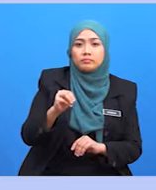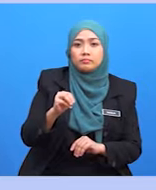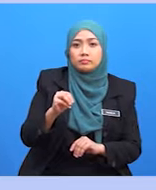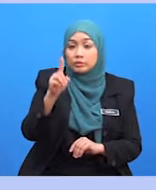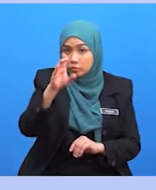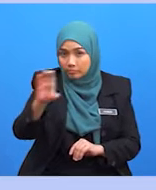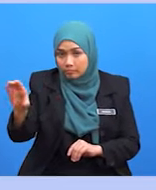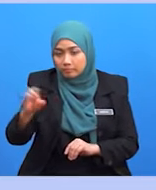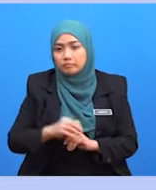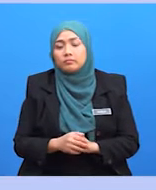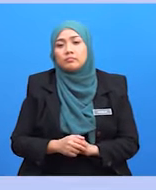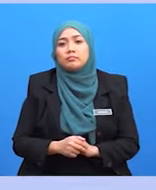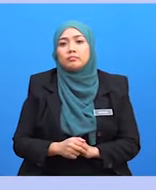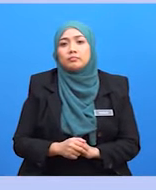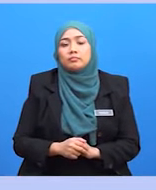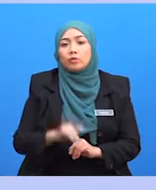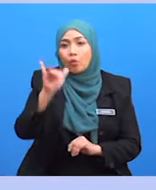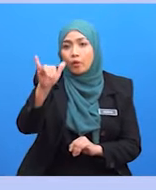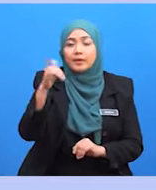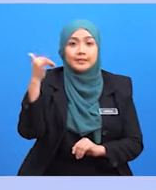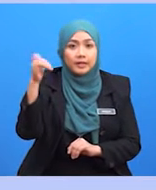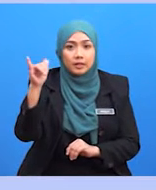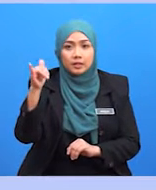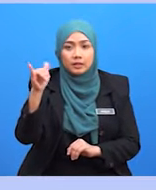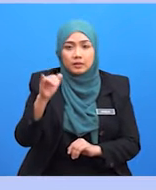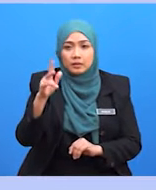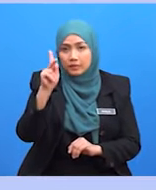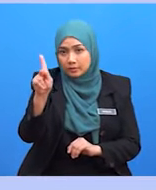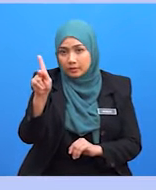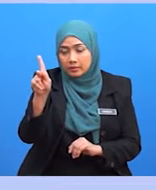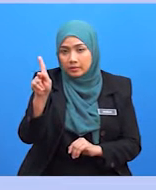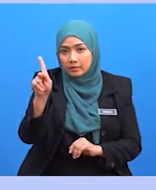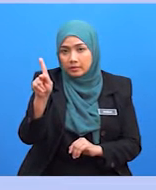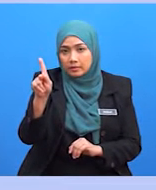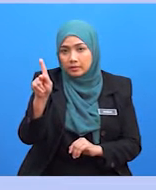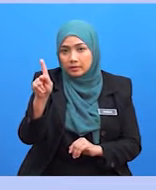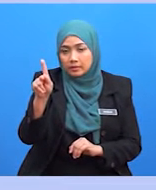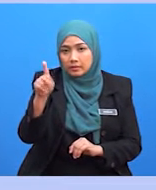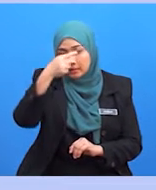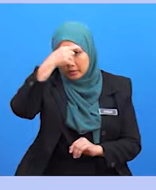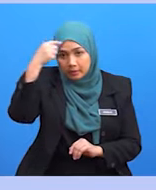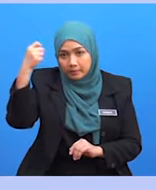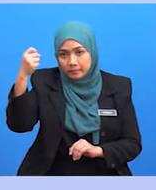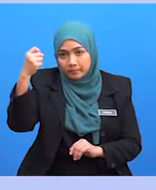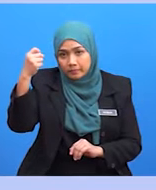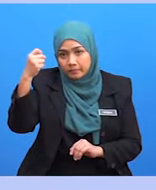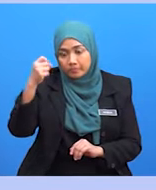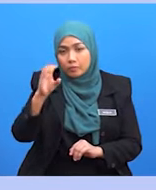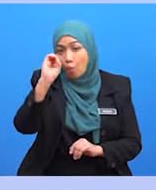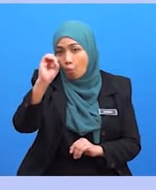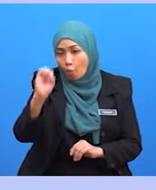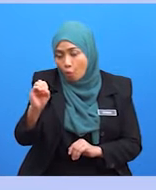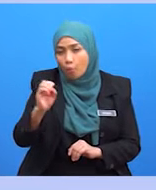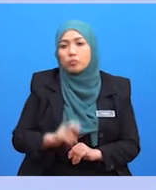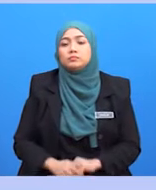juga 100 manakala Y untuk yellow dan K untuk key atau hitam masing-masing adalah